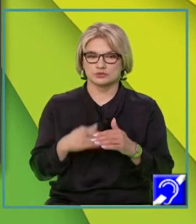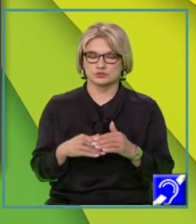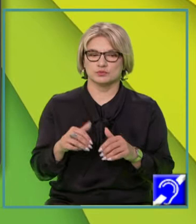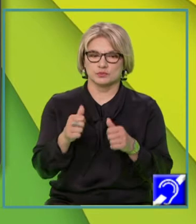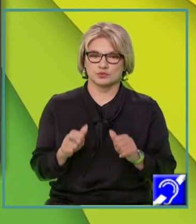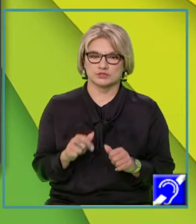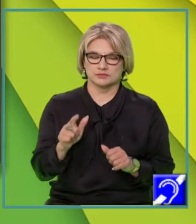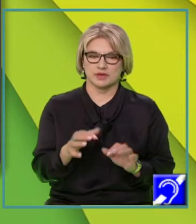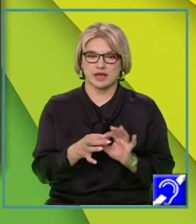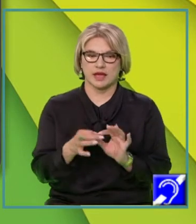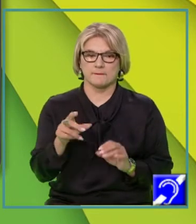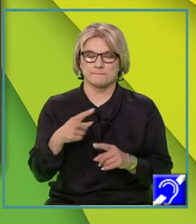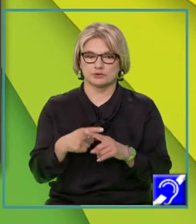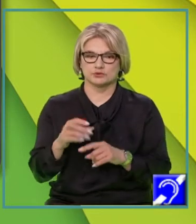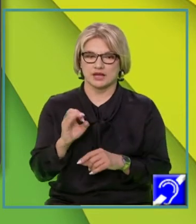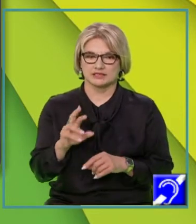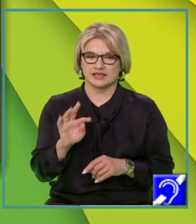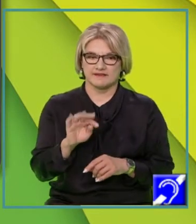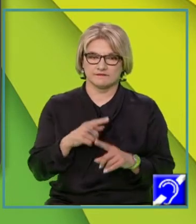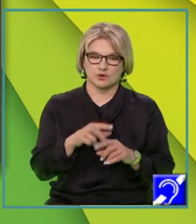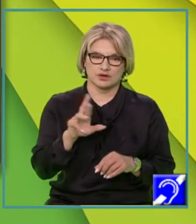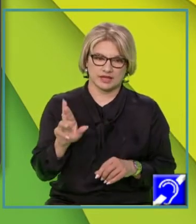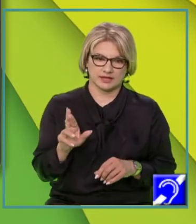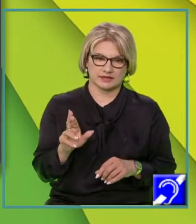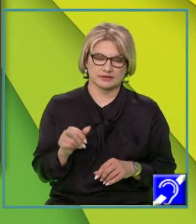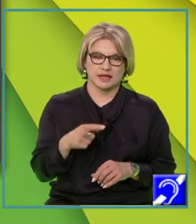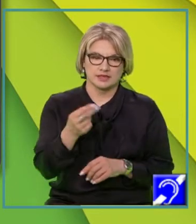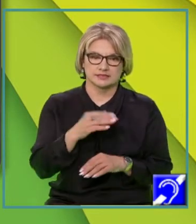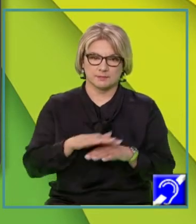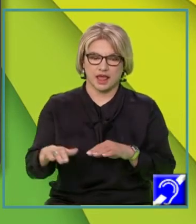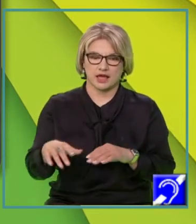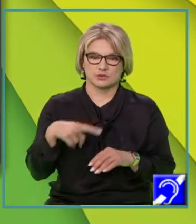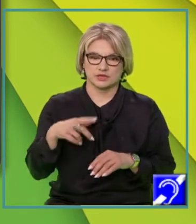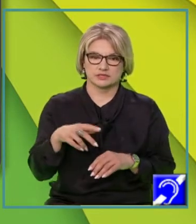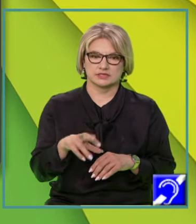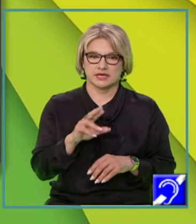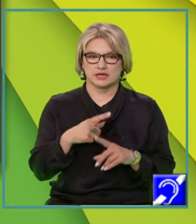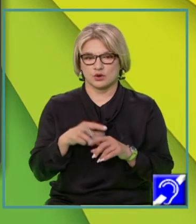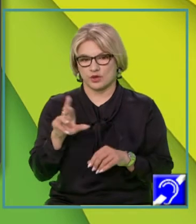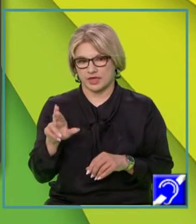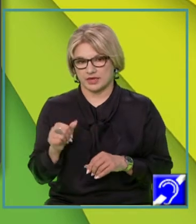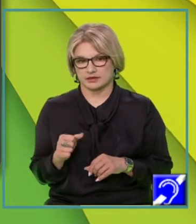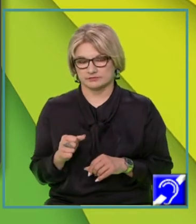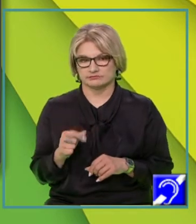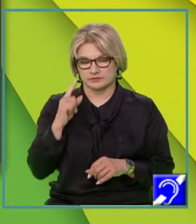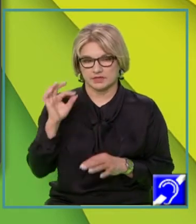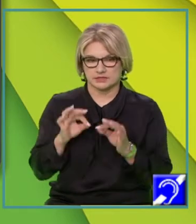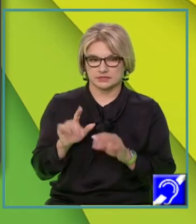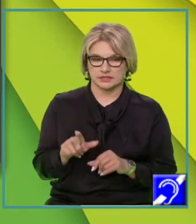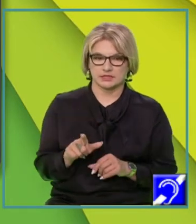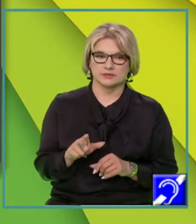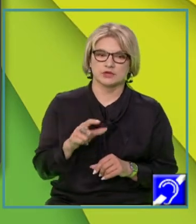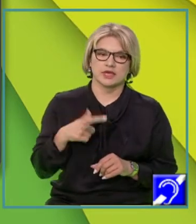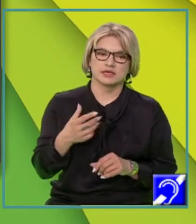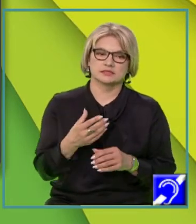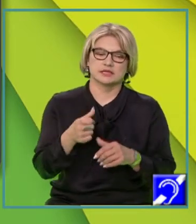produsului cartezian R or R, adică planul este R or R, așa îl gândim noi, și este